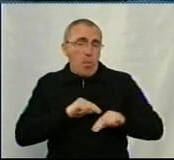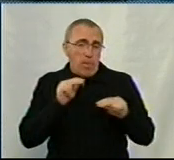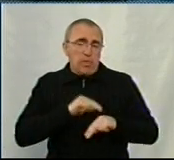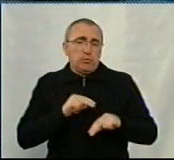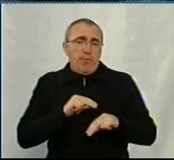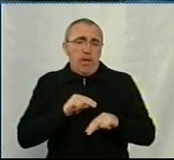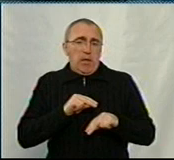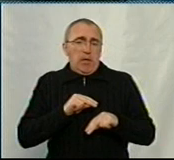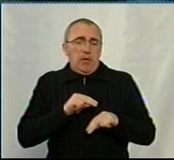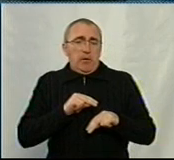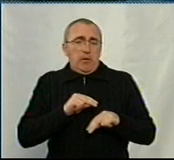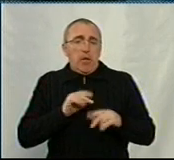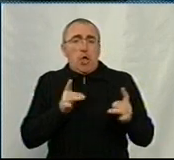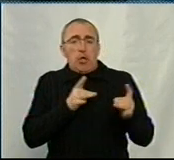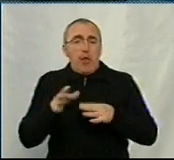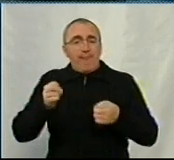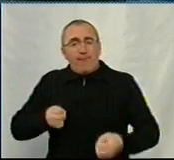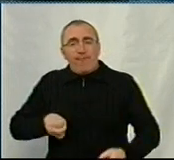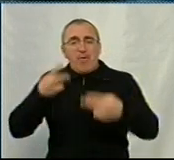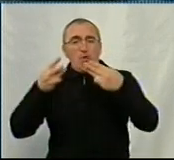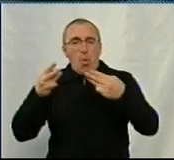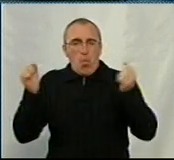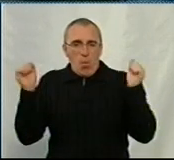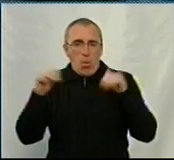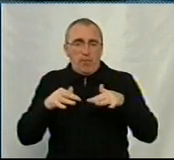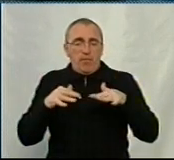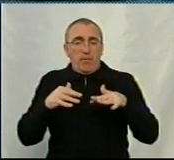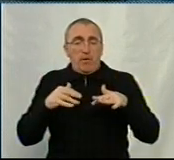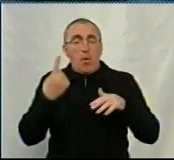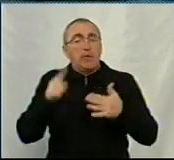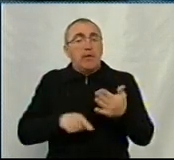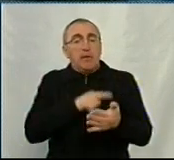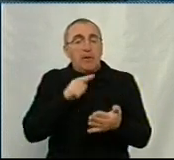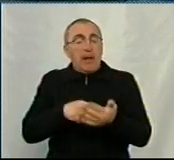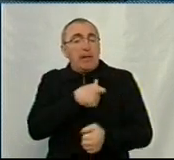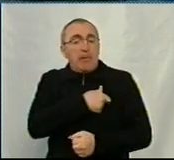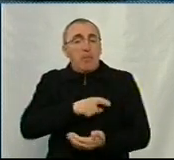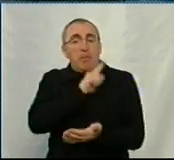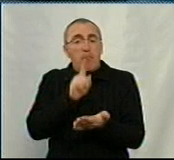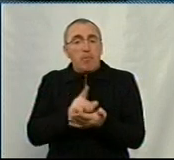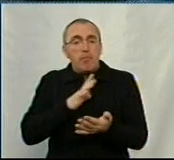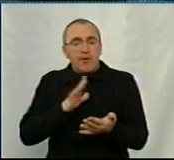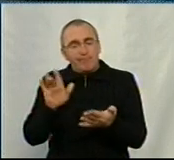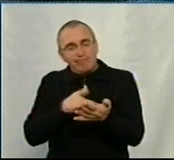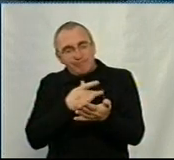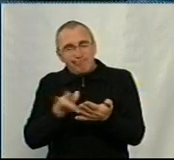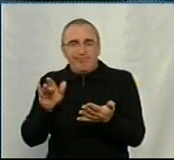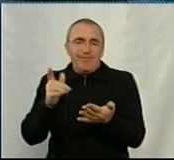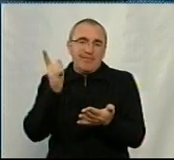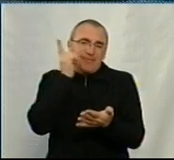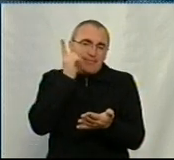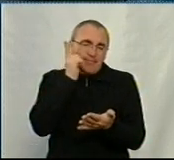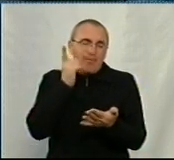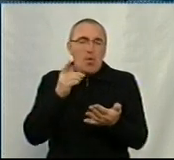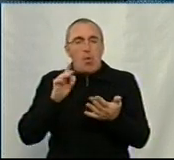за режимом відеоконференції. Інша справа, що в депутатів повинен бути гаджет або смартфон, або